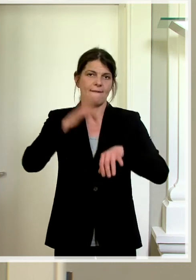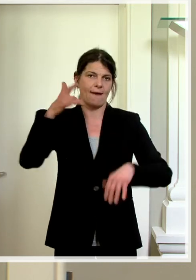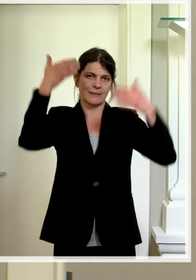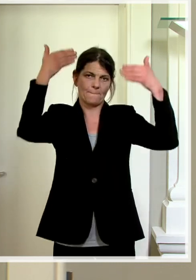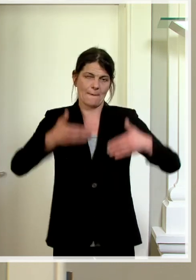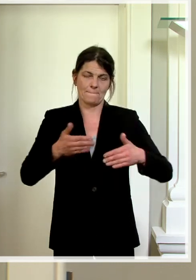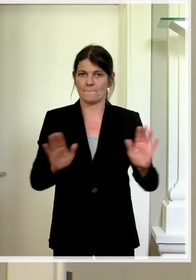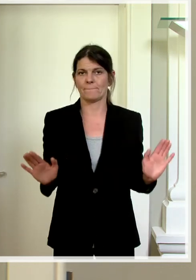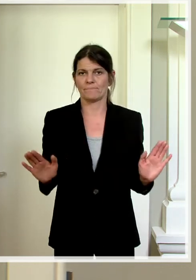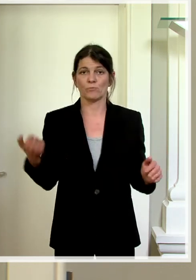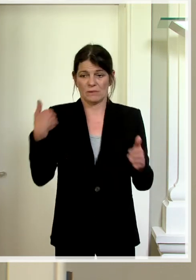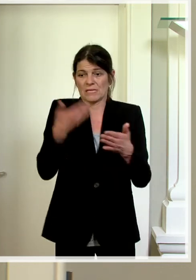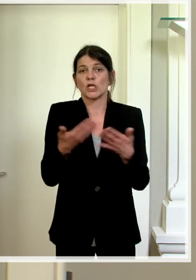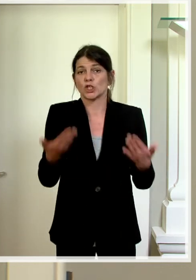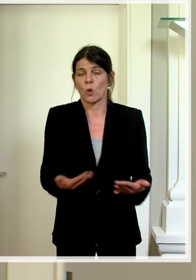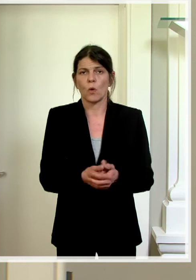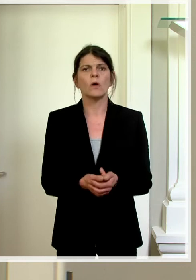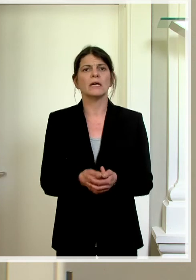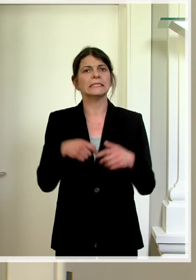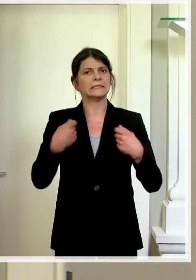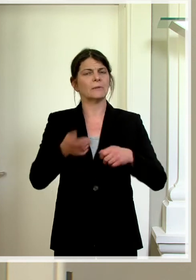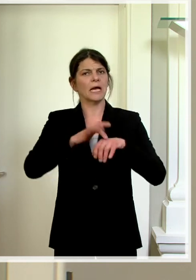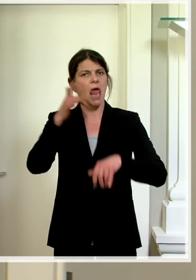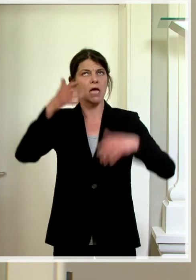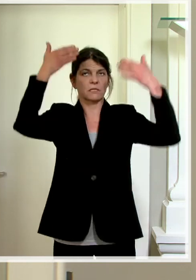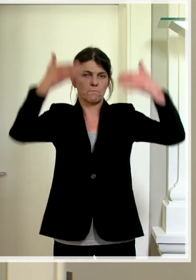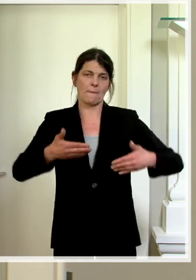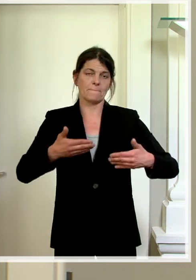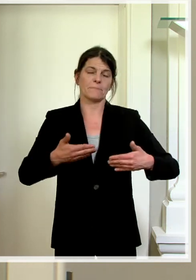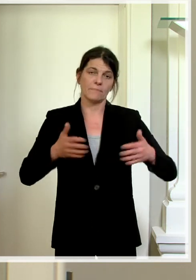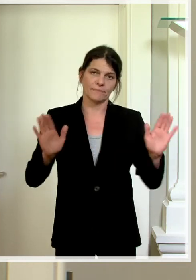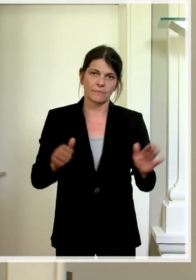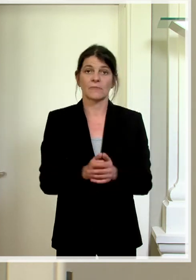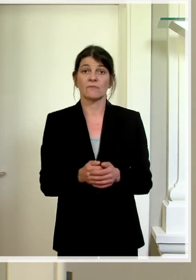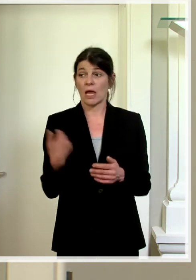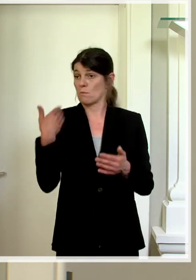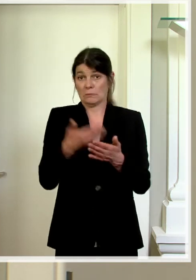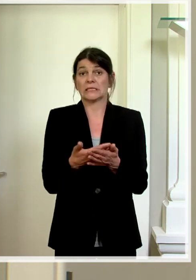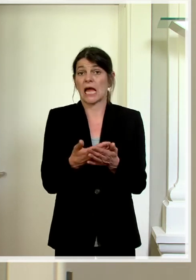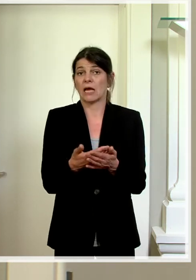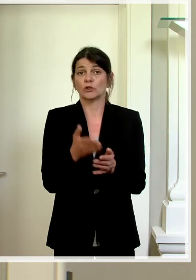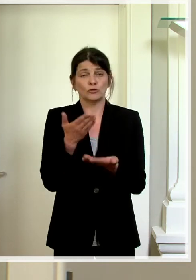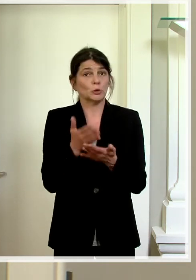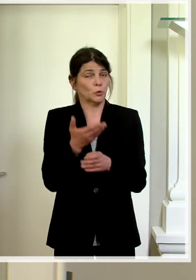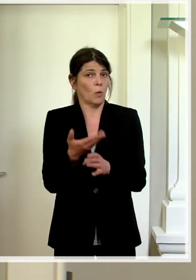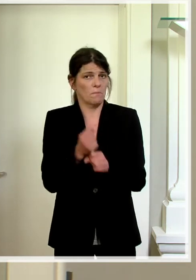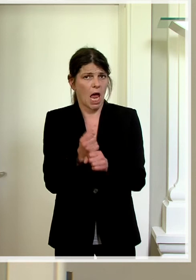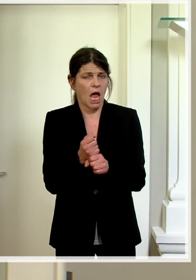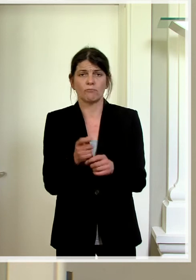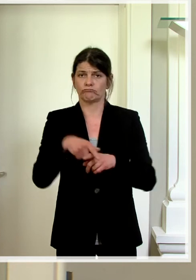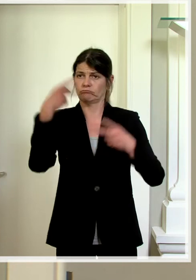Und das ist bis jetzt so, es gibt einfach eine Glasscheibe dazwischen. Das war bisher jetzt auch so gemacht worden und